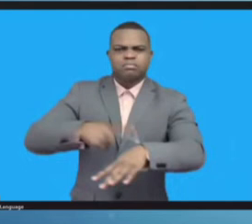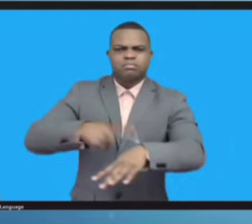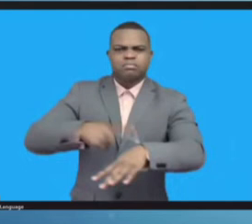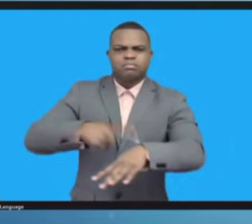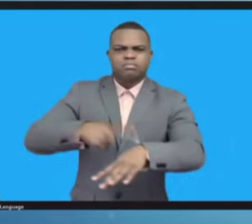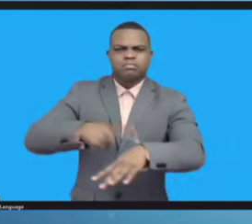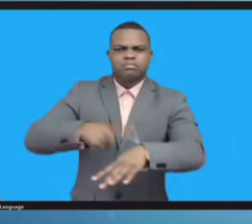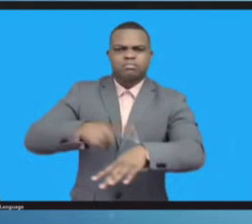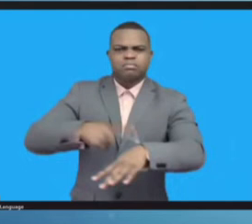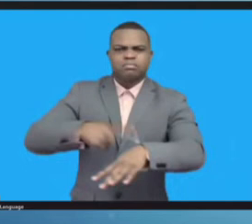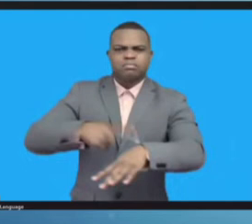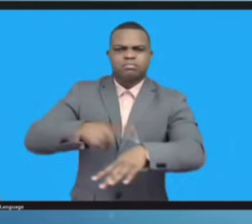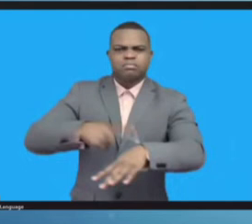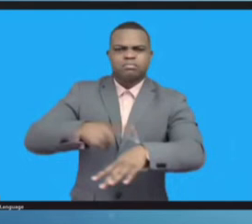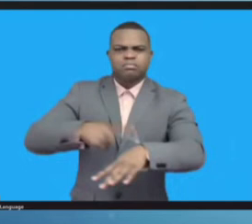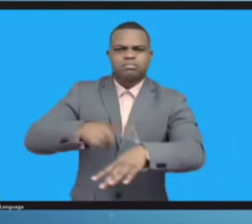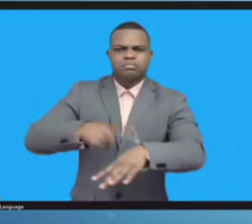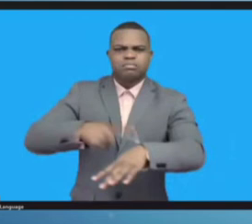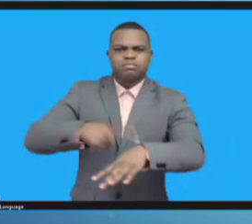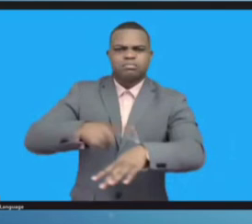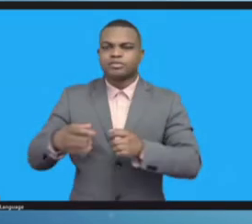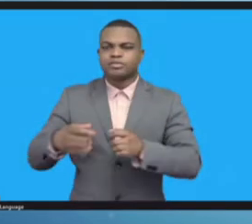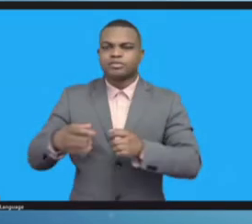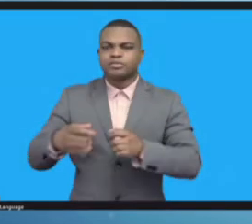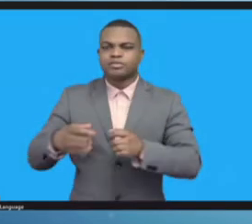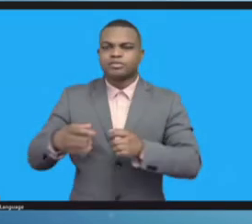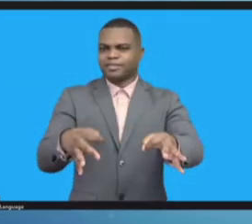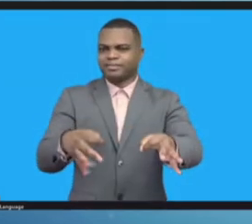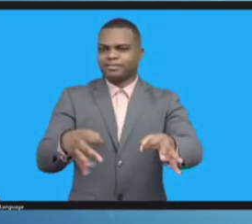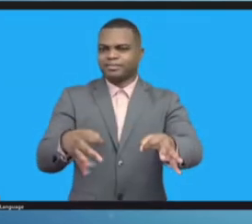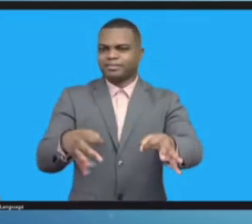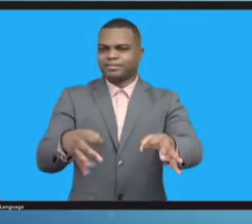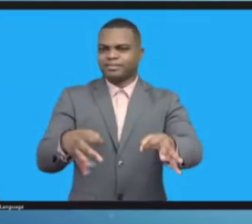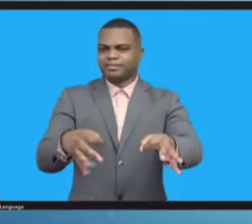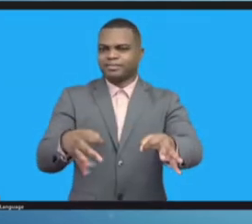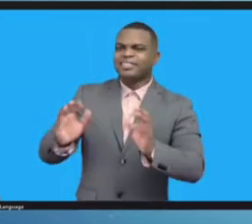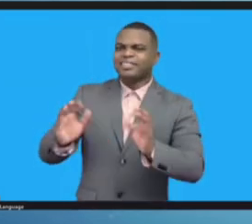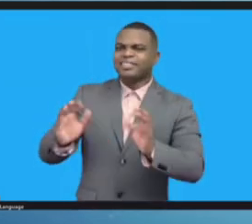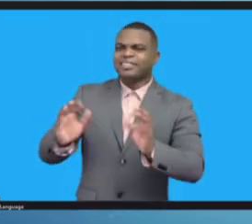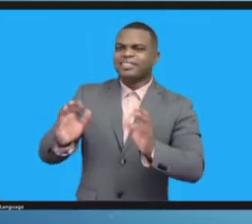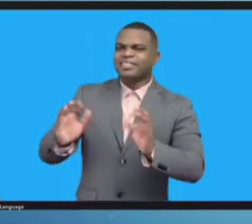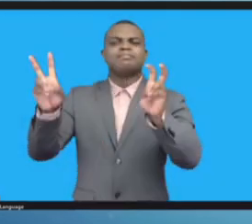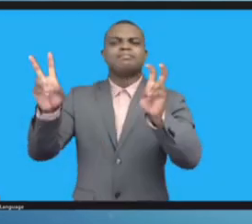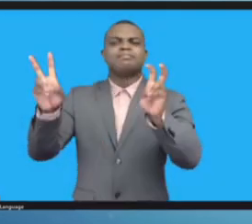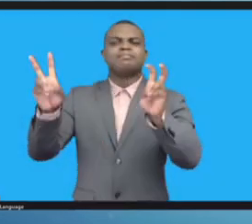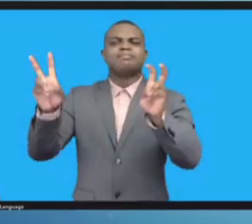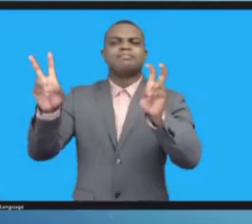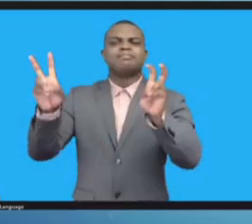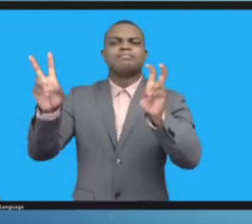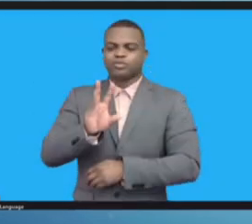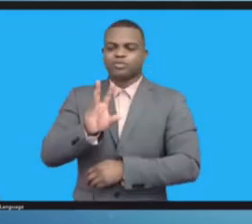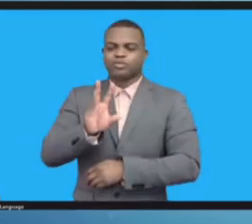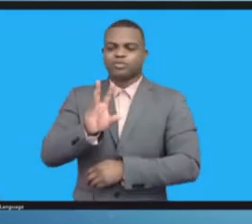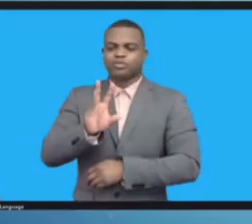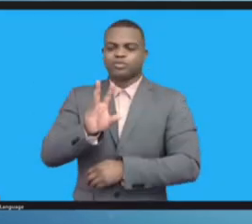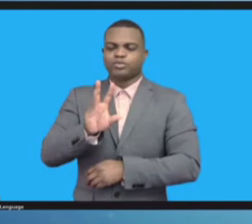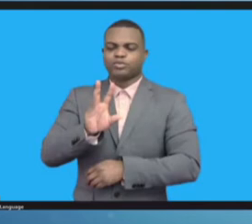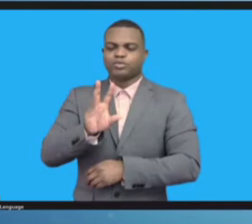الغاية من خلال تطوير استراتيجية رقمية وطنية شاملة